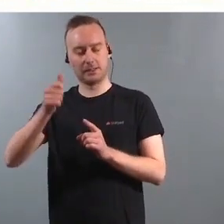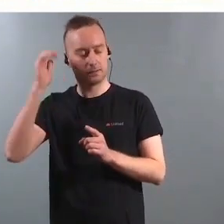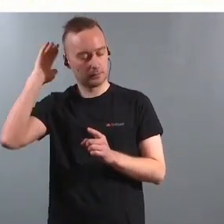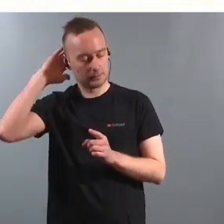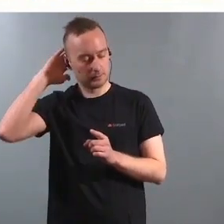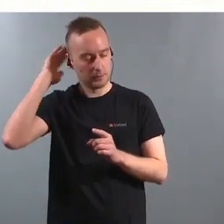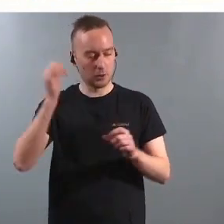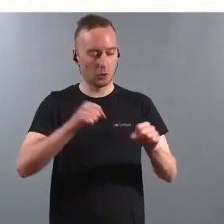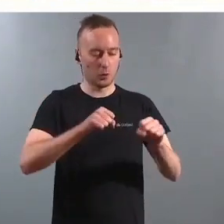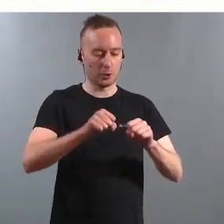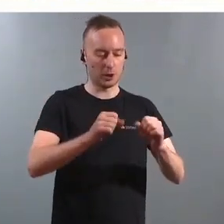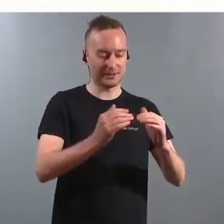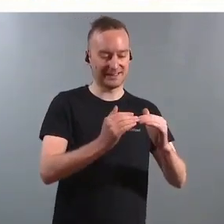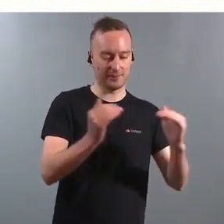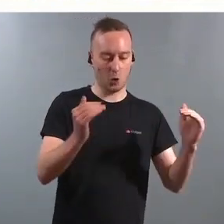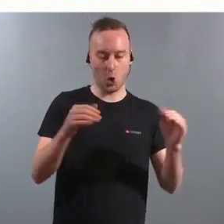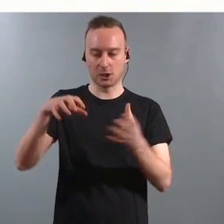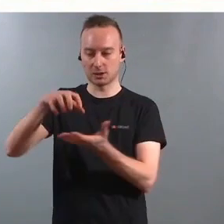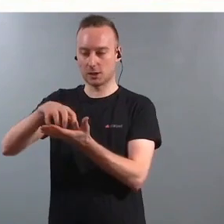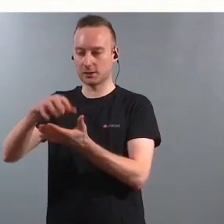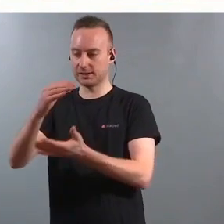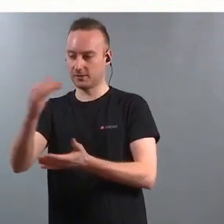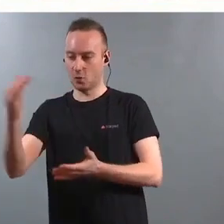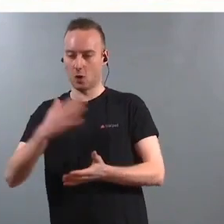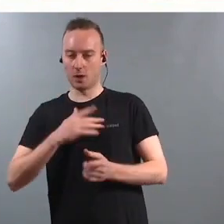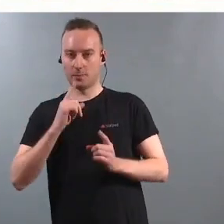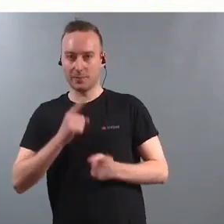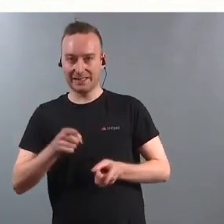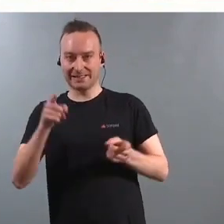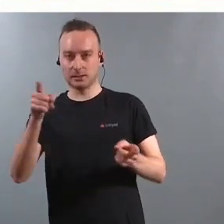kommunalt og statlig nivå, så plikter man å lage gode systemer.